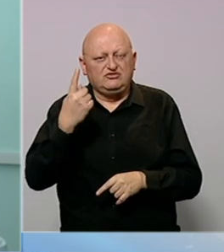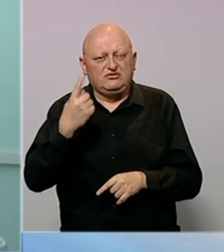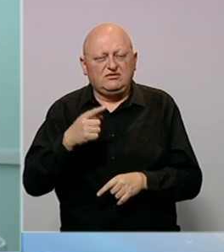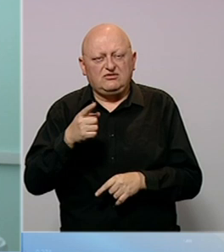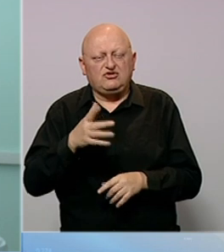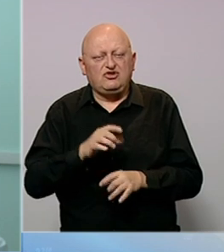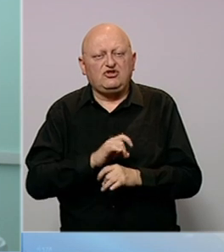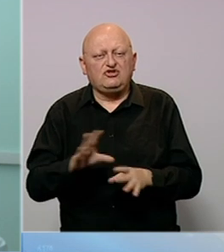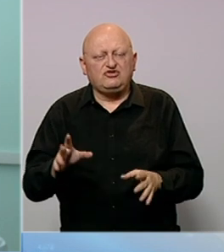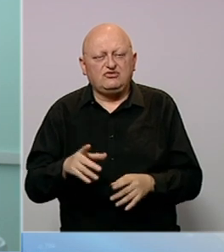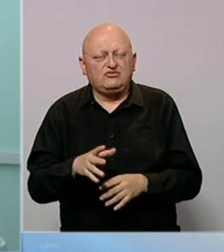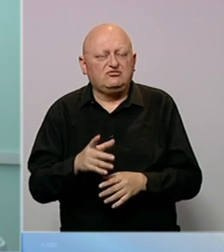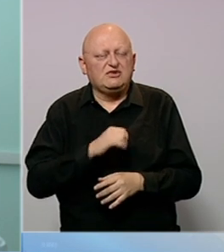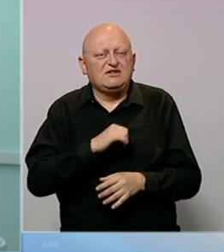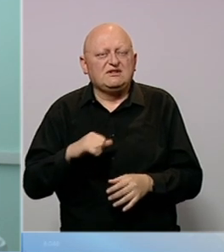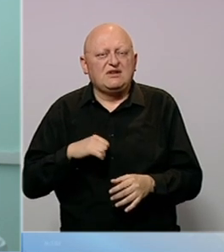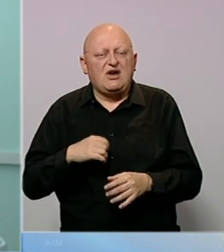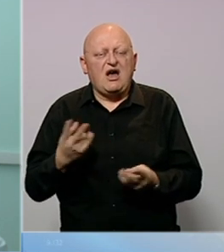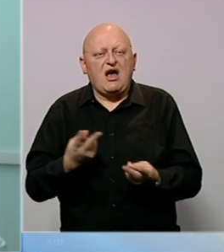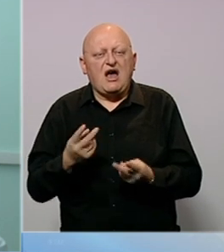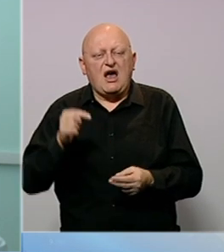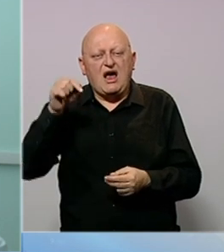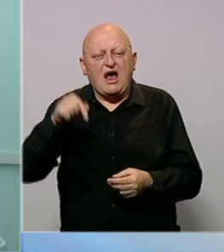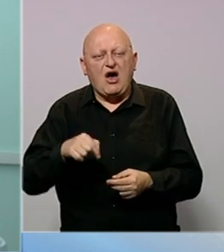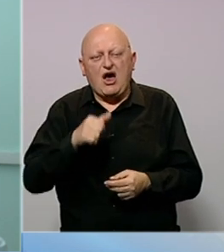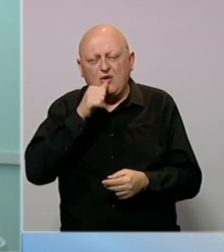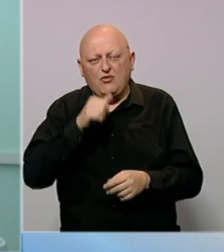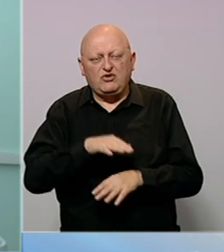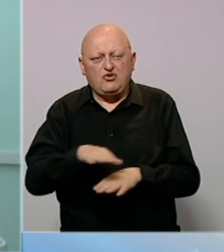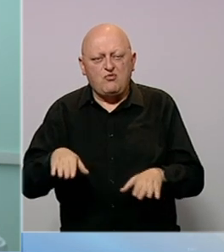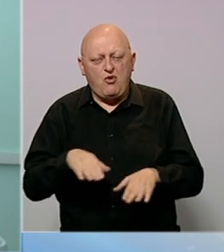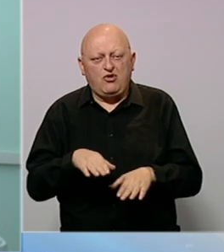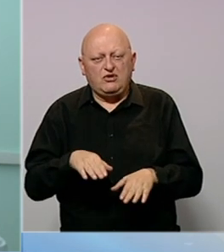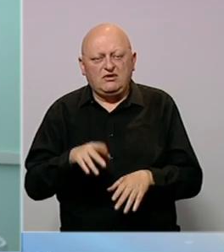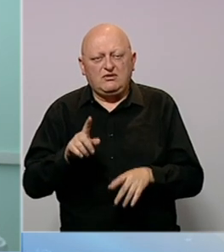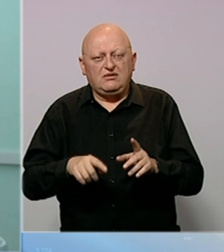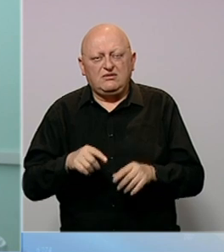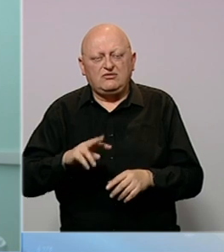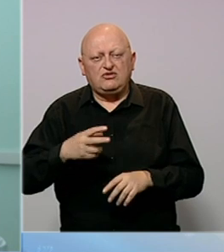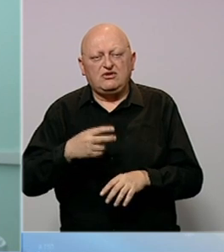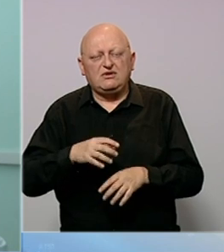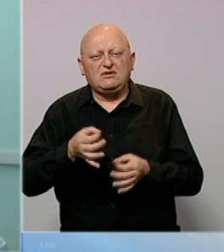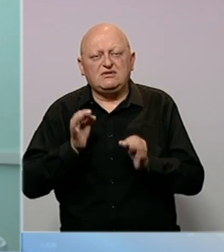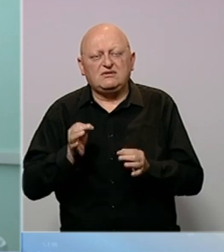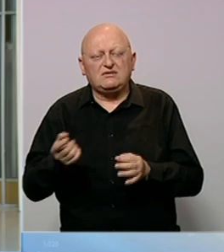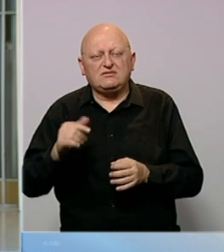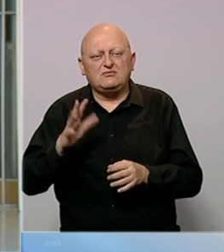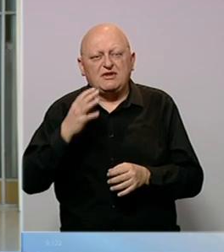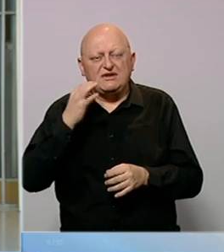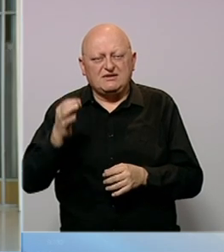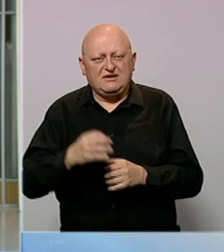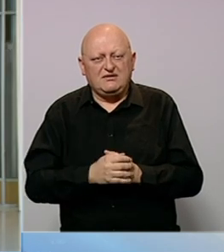Znači to nije ništa, to je faktički samo kao kap vode u moru. A neki drugi specijalisti dolazi saki 15 dana.